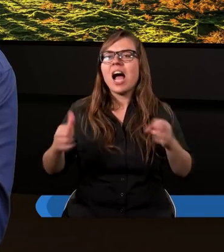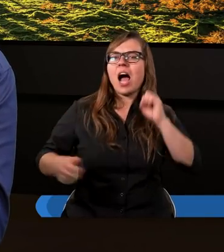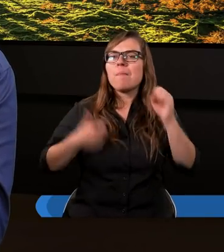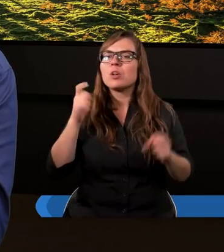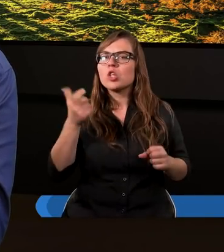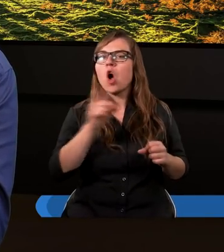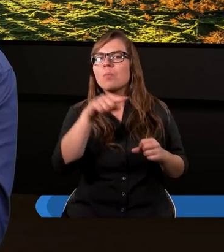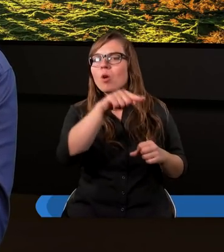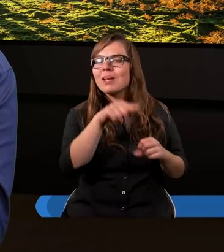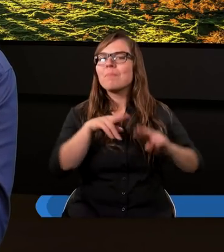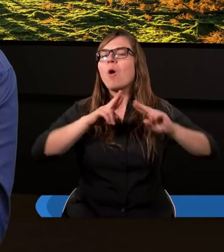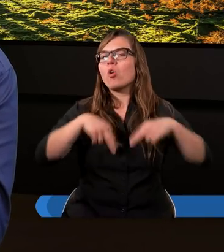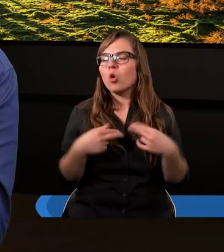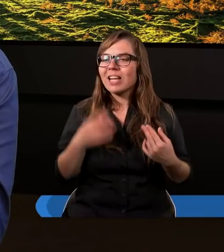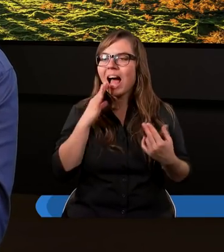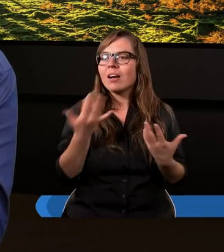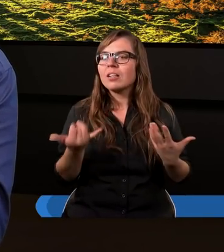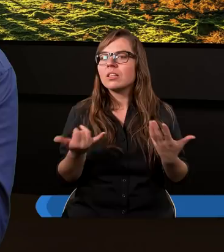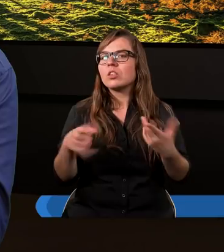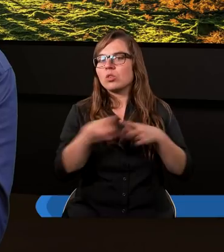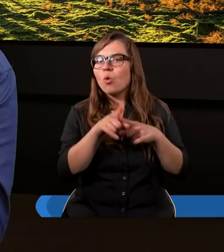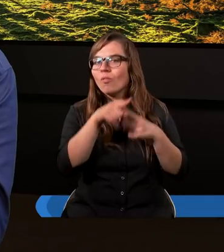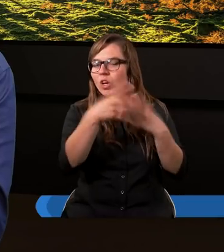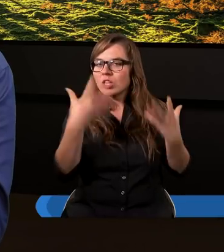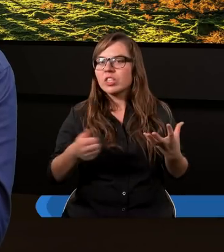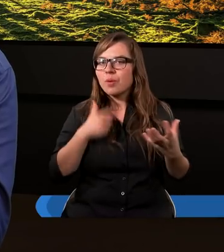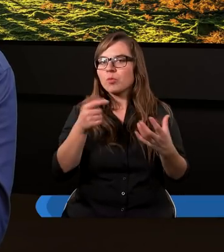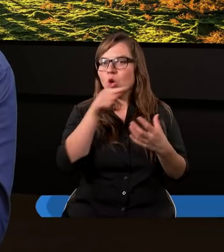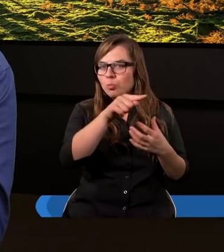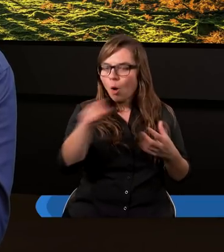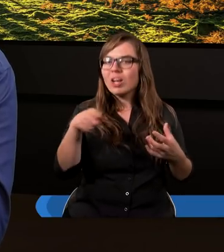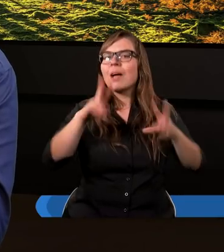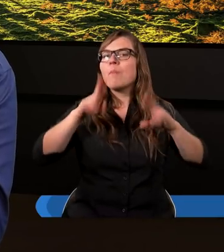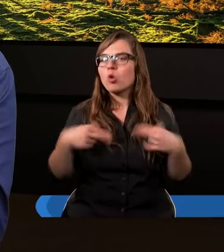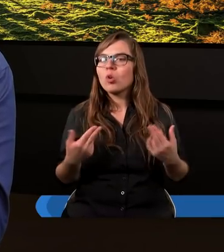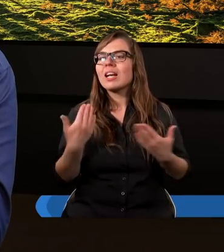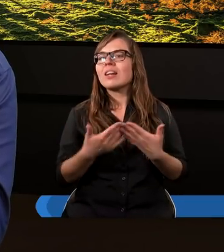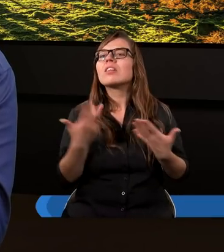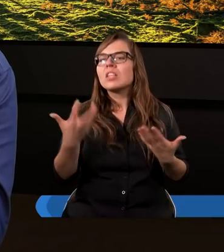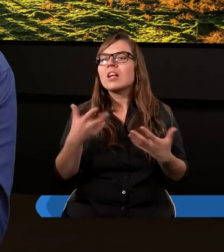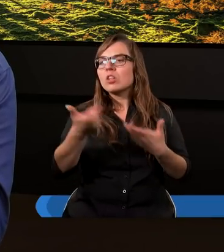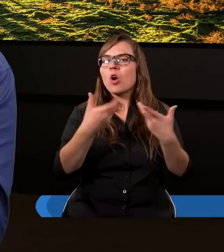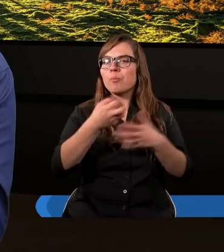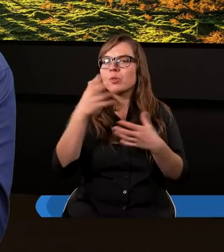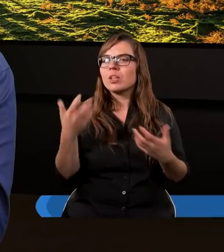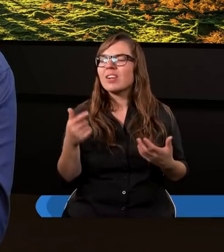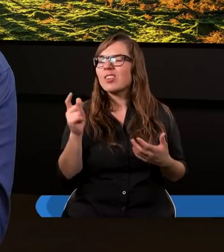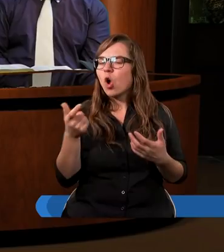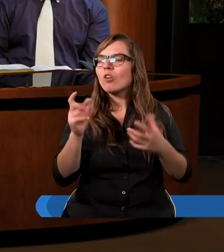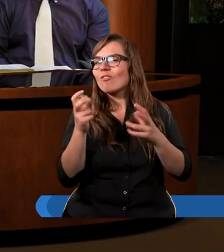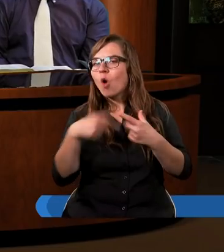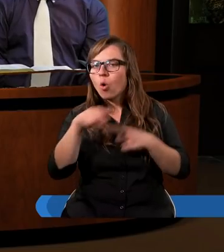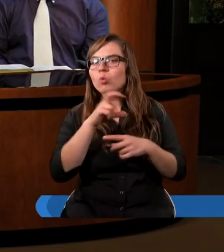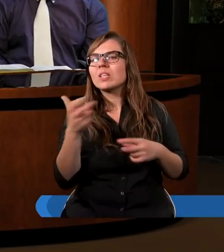coś po nim pozostało. I oni również chcieli, żeby coś po nich pozostało, po ich cywilizacji. Coś wokół czego